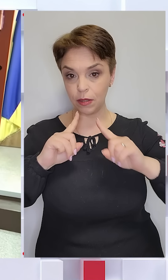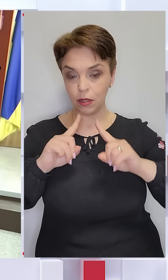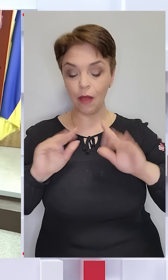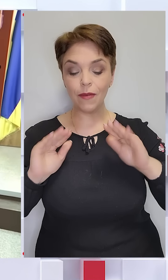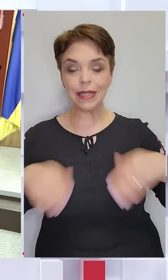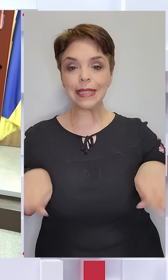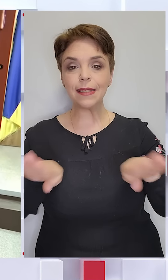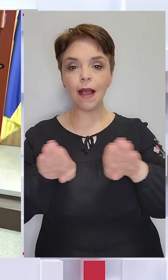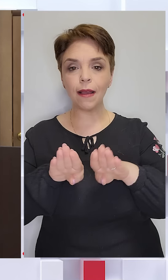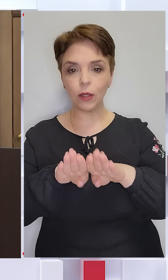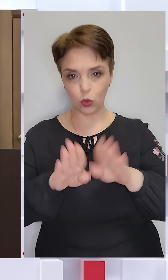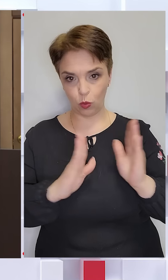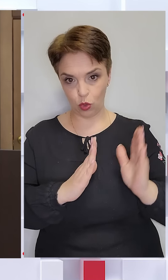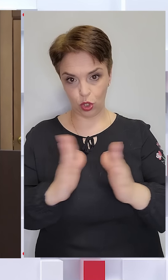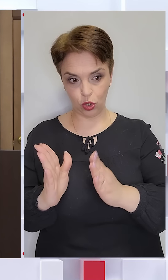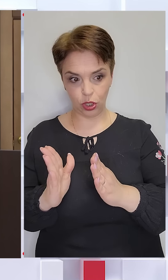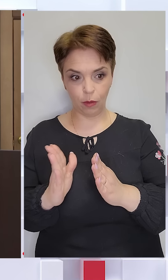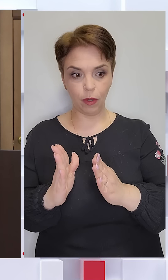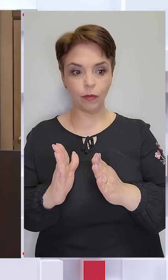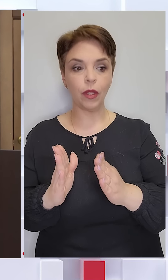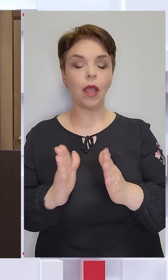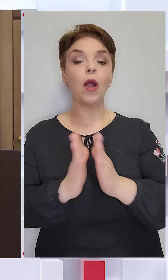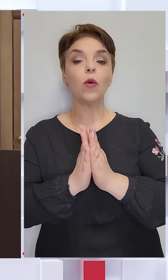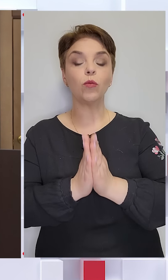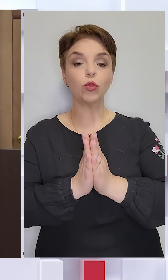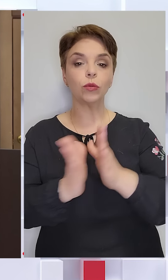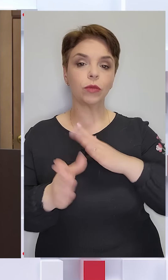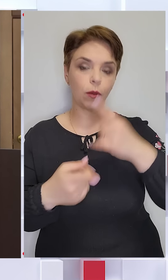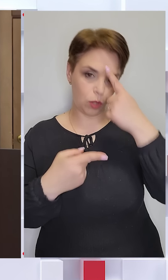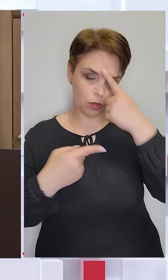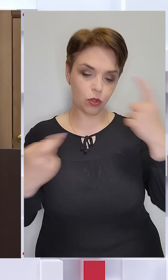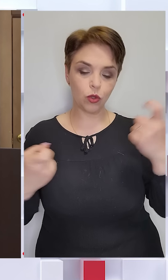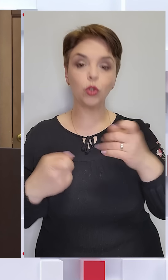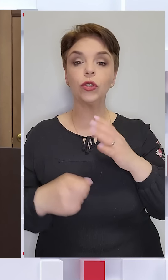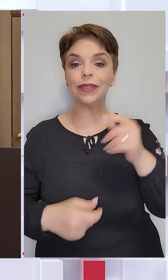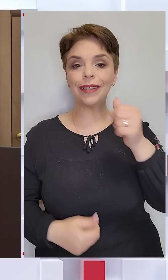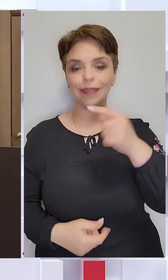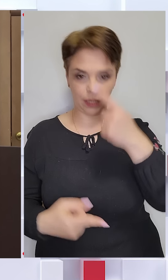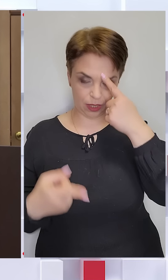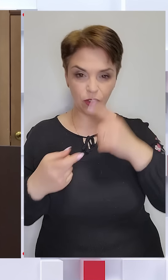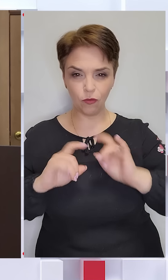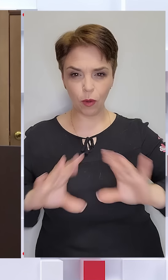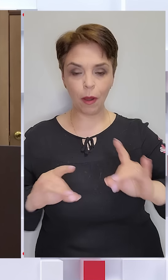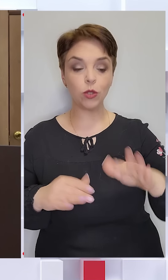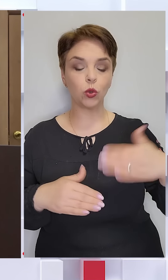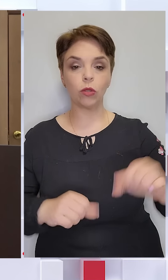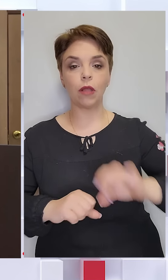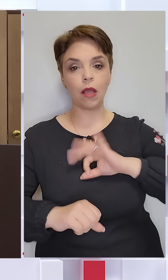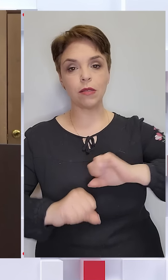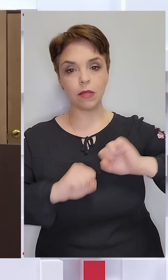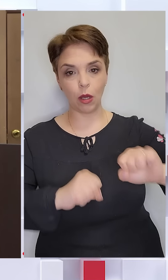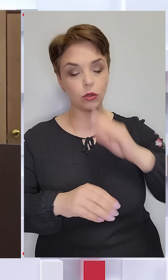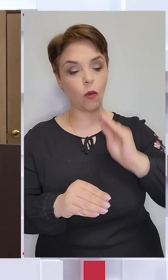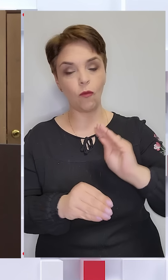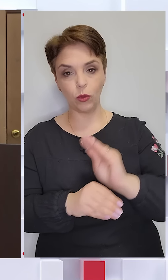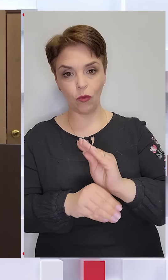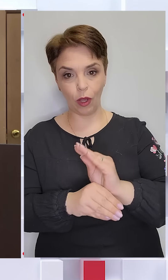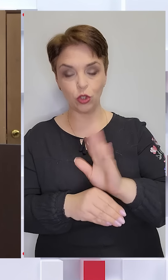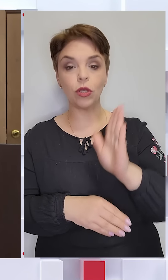у закритому режимі. Час цього засідання, зокрема, буде розголошуватися дані. Зокрема, сторона захисту, сторона обвинувачення буде